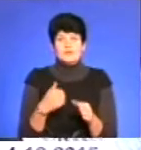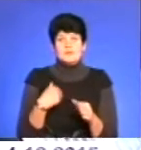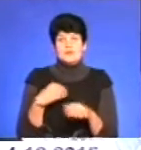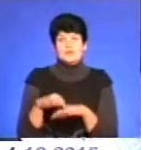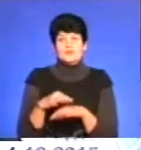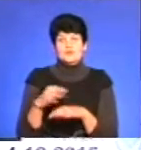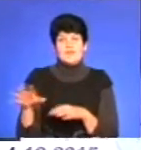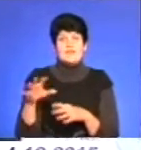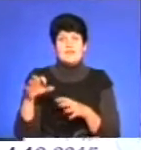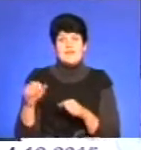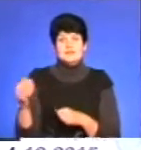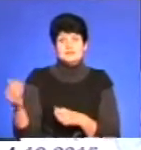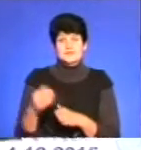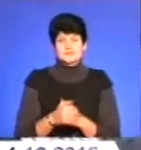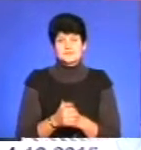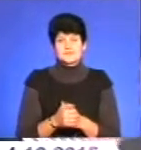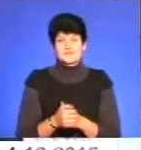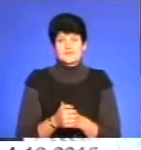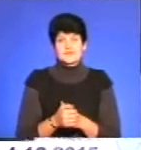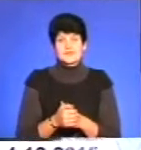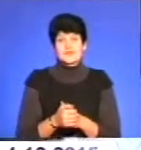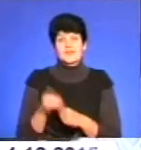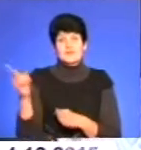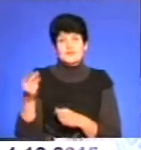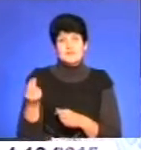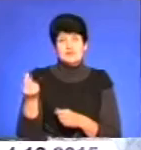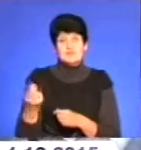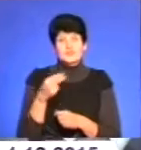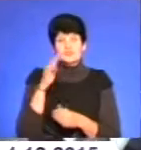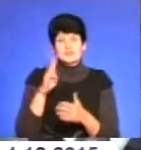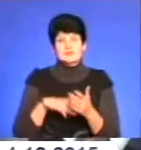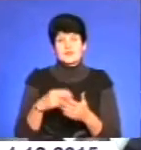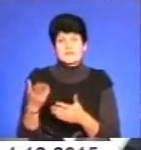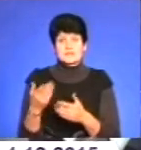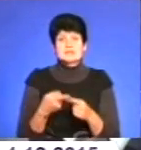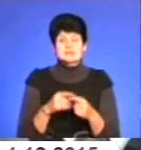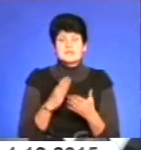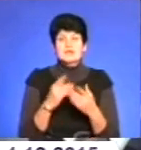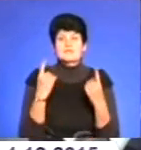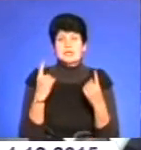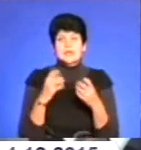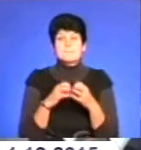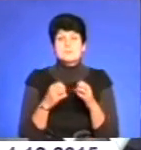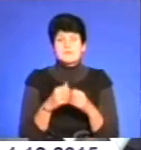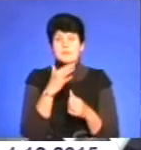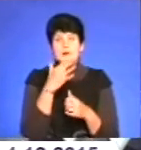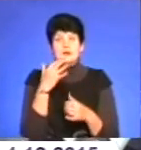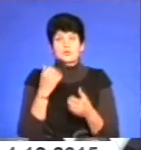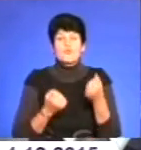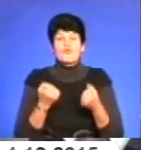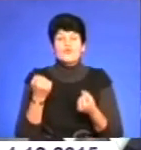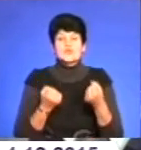дружина власника. Тобто в нас штраф буде платити. З цим є велика проблема, тому що багато водіїв